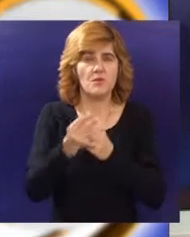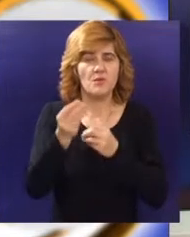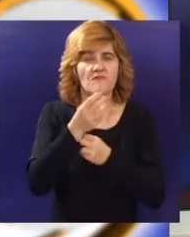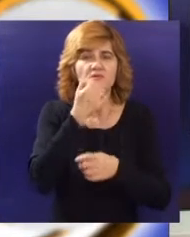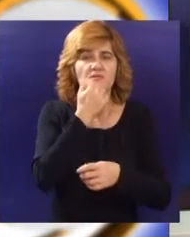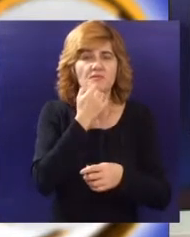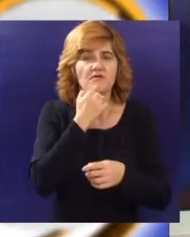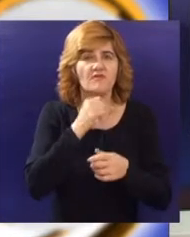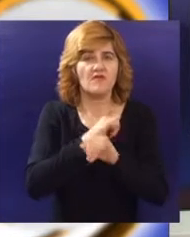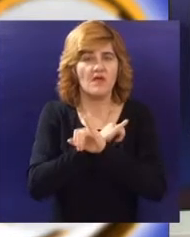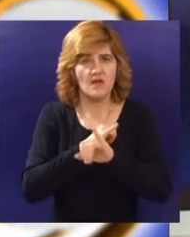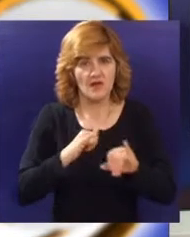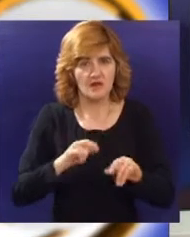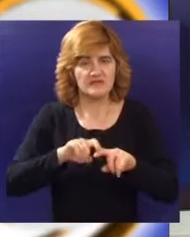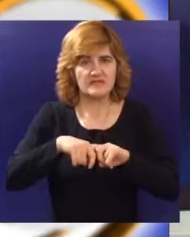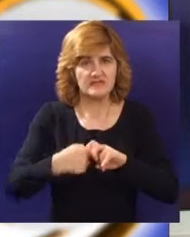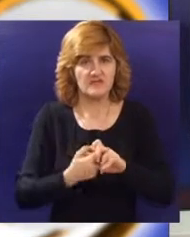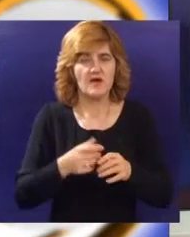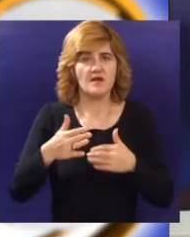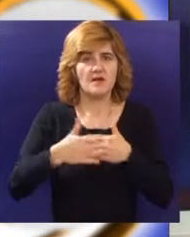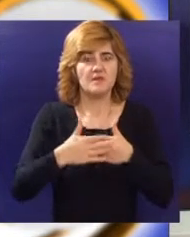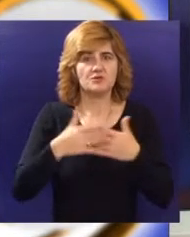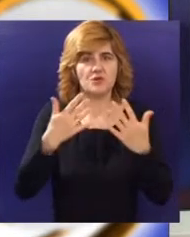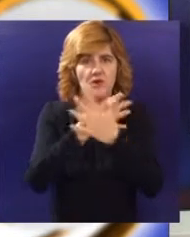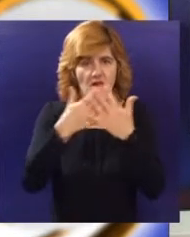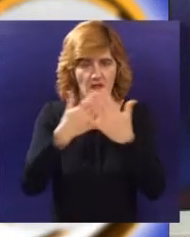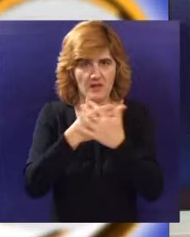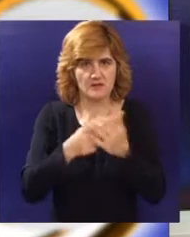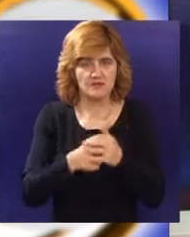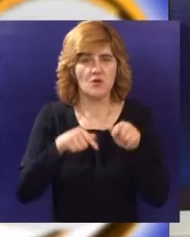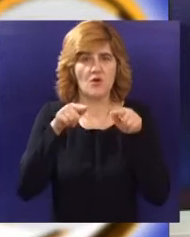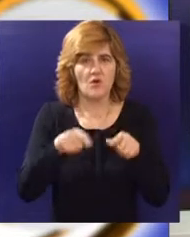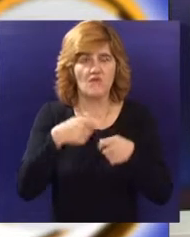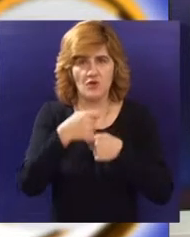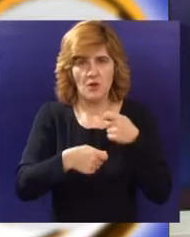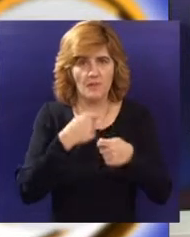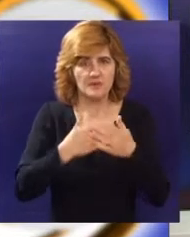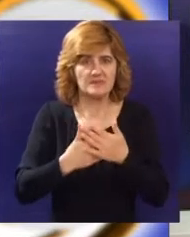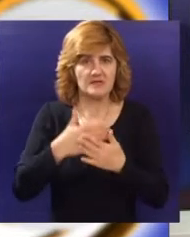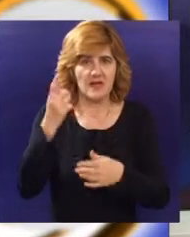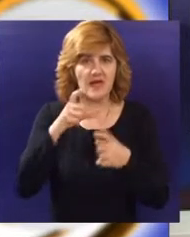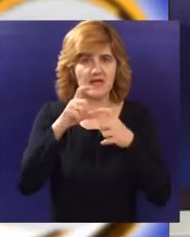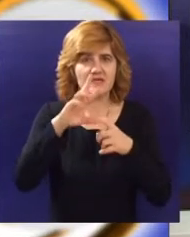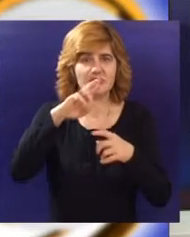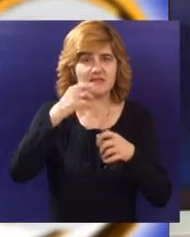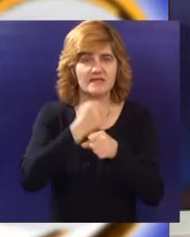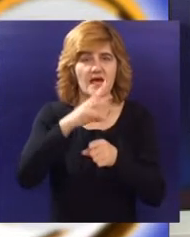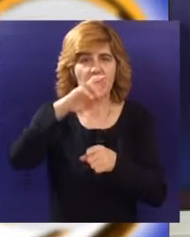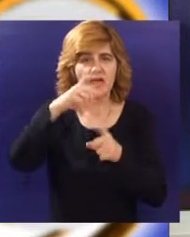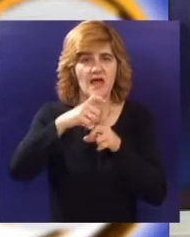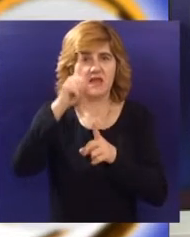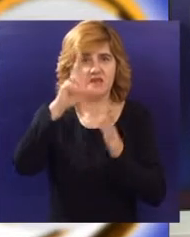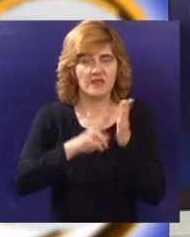oblasti integrisane ponude poljoprivredne robe duž Srpsko-Mađarske granice. Partneri u ovom projektu su gradovi Subotica i Segedin, a